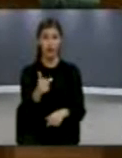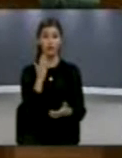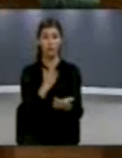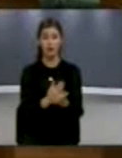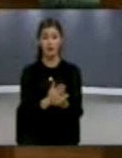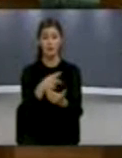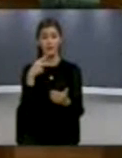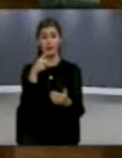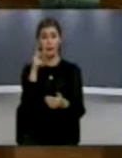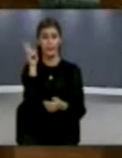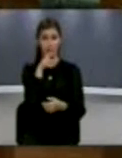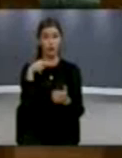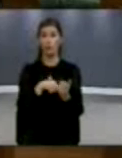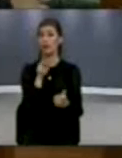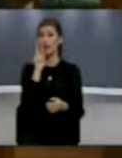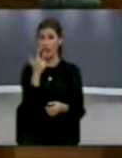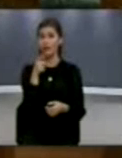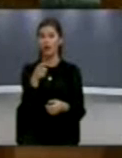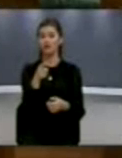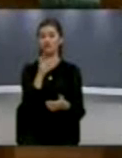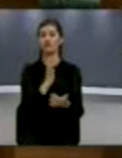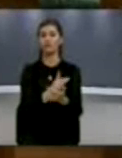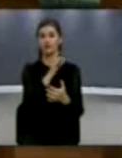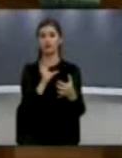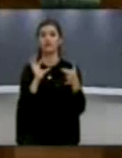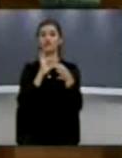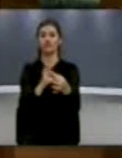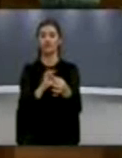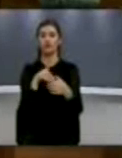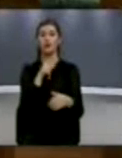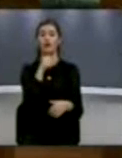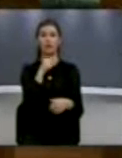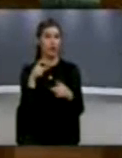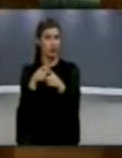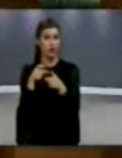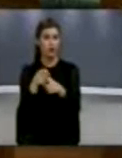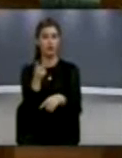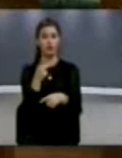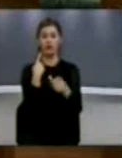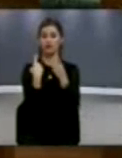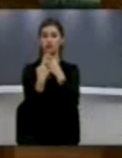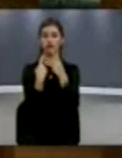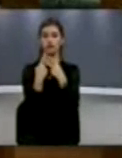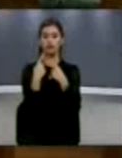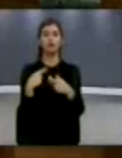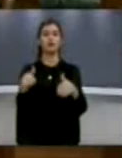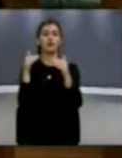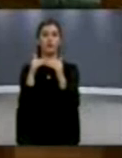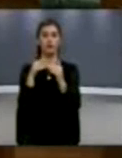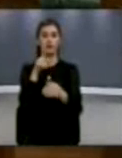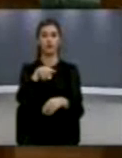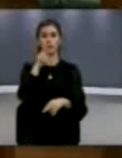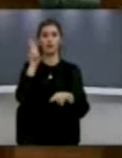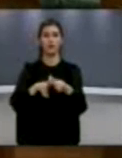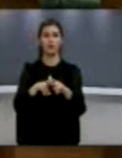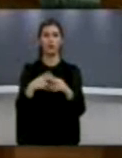vitit 2013 bon pazar me dashiqen atë marveshje në përmjese së cilës kudhën themelet